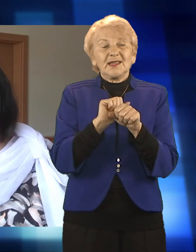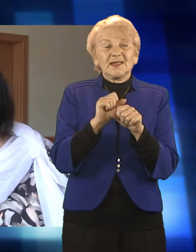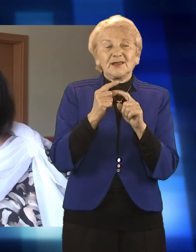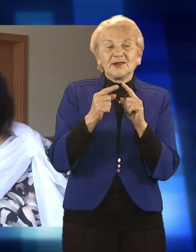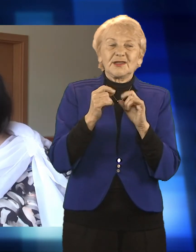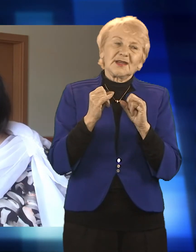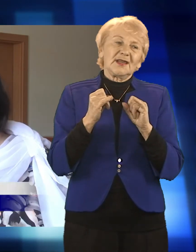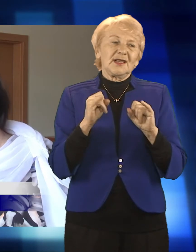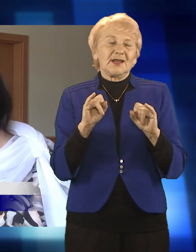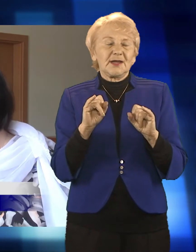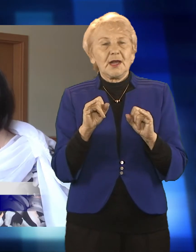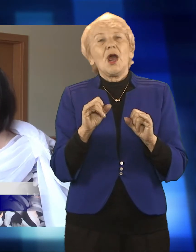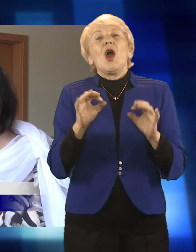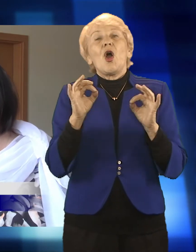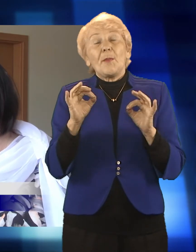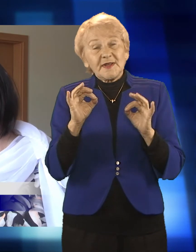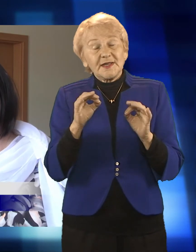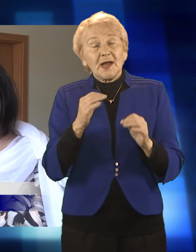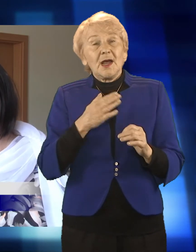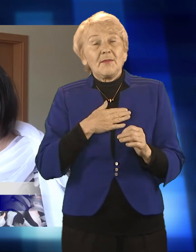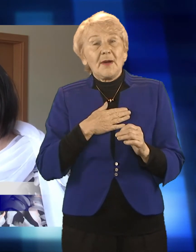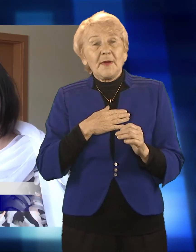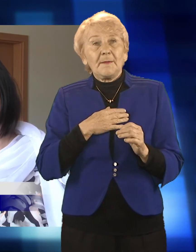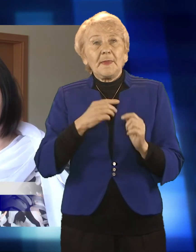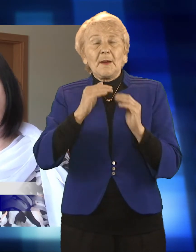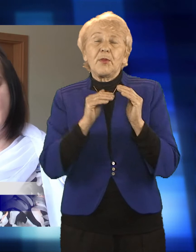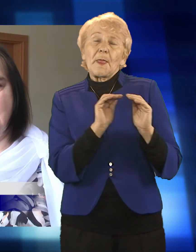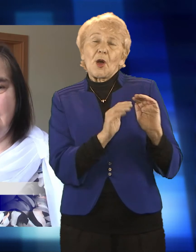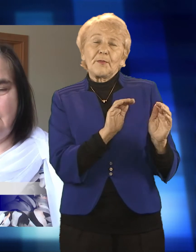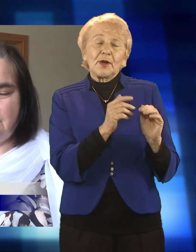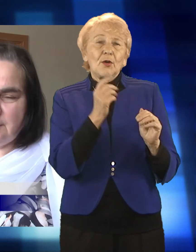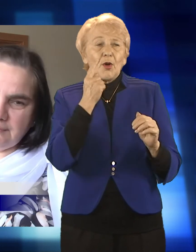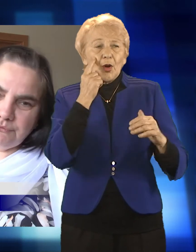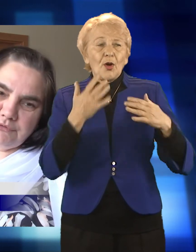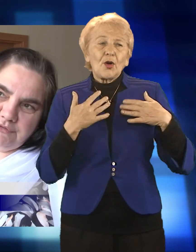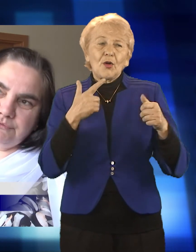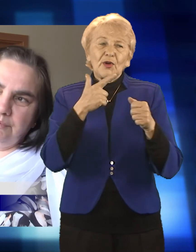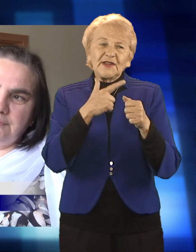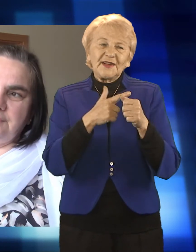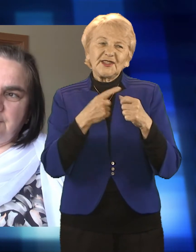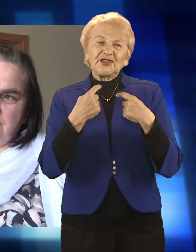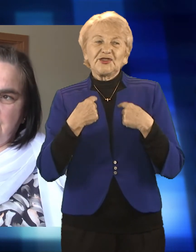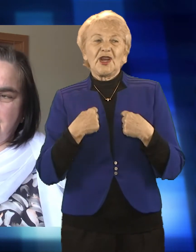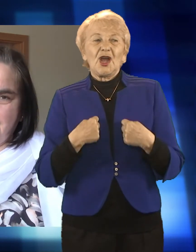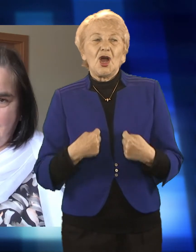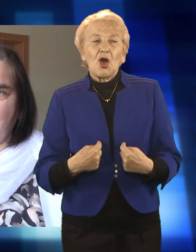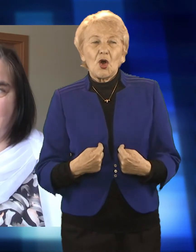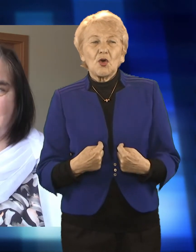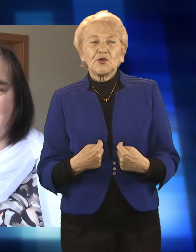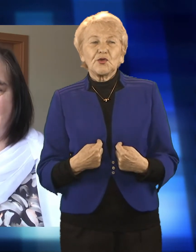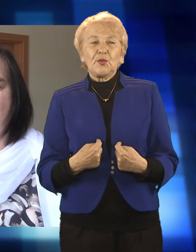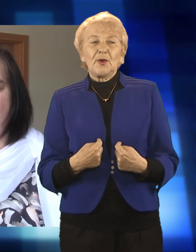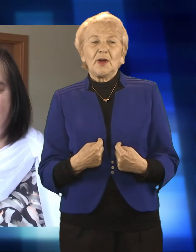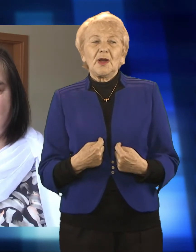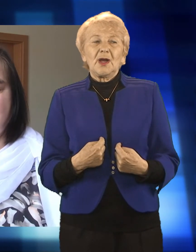Obecnie mamy podopiecznych gdzieś koło 20 osób, ze względu na sytuację taką,